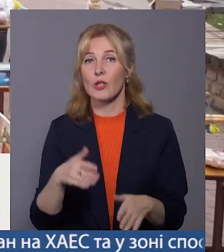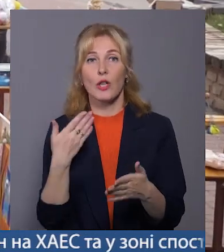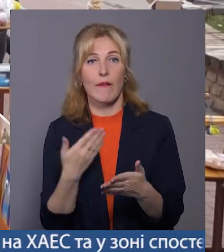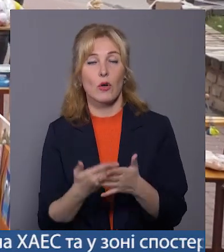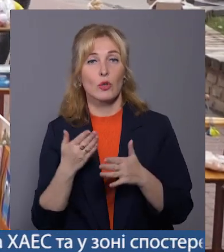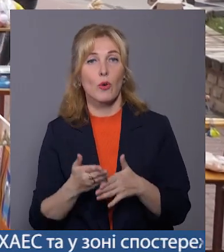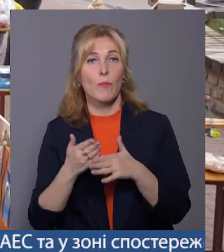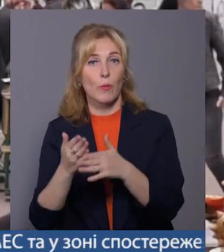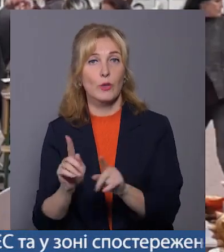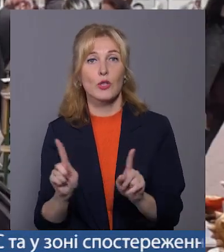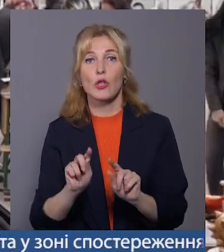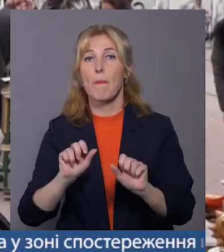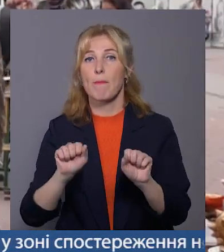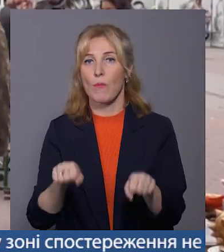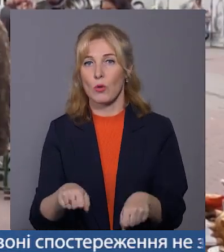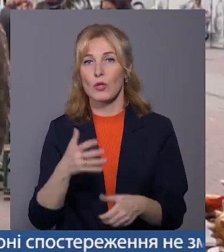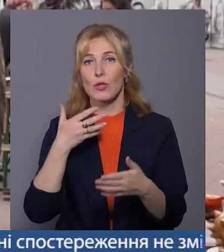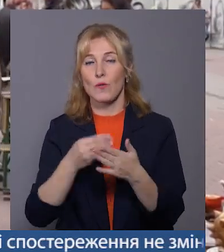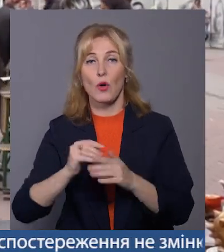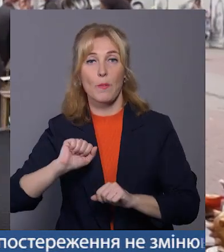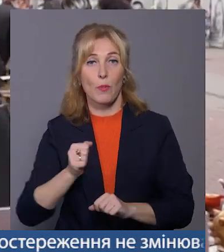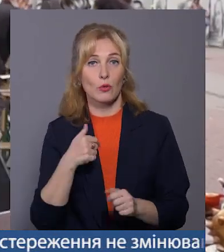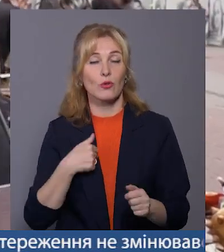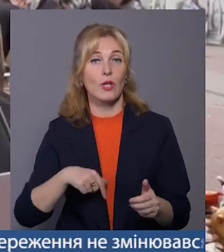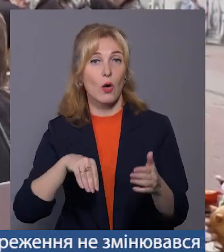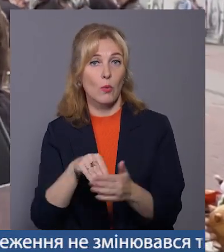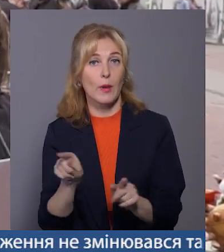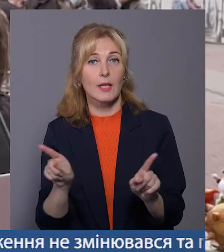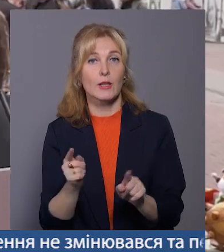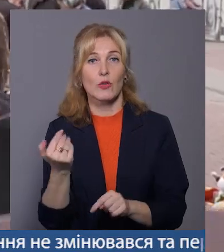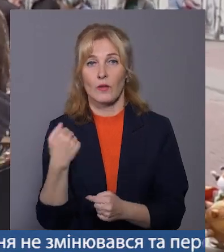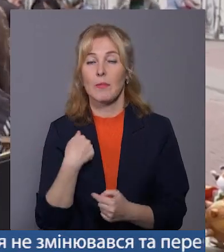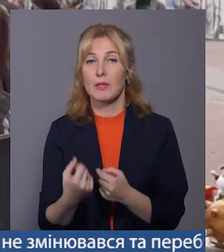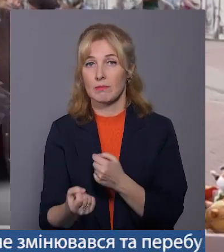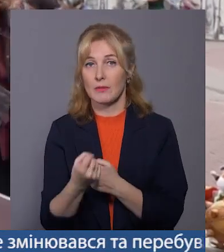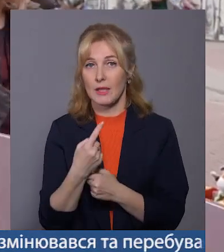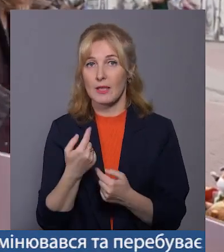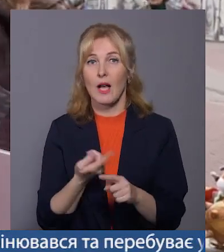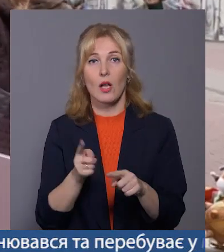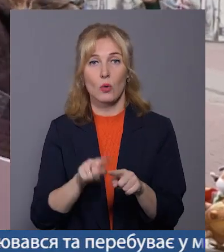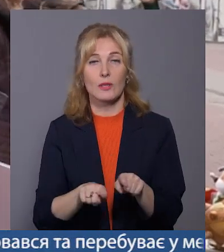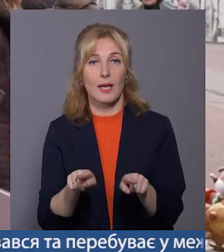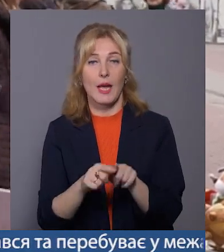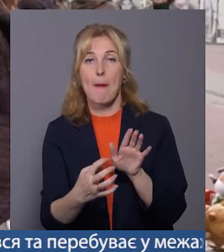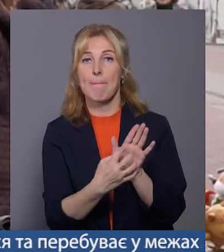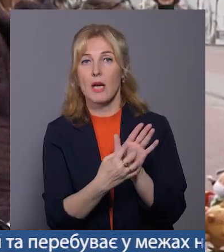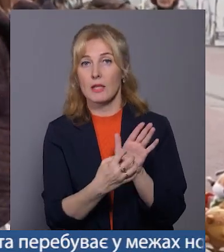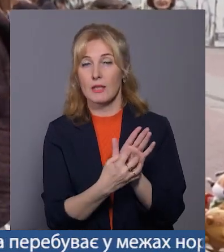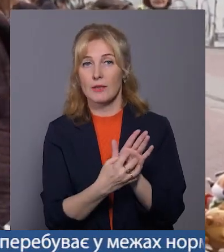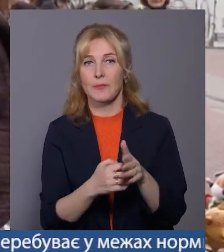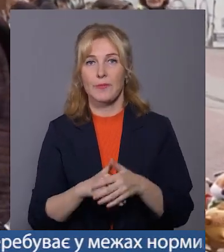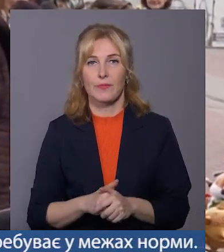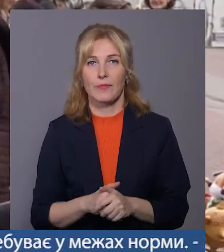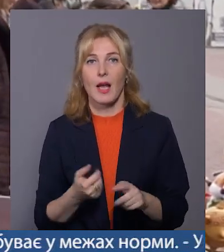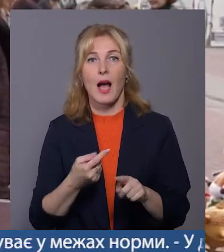допомогти, чим можу. Подружці свої я купила, те, що вона заказала, це ось такий магнітік, а